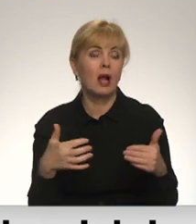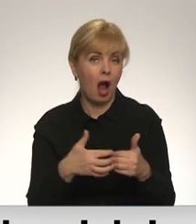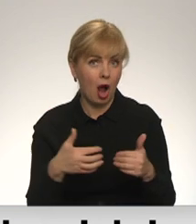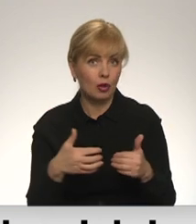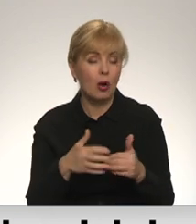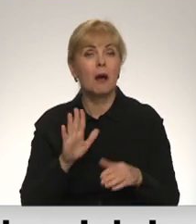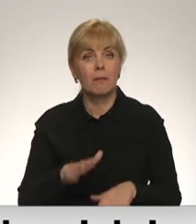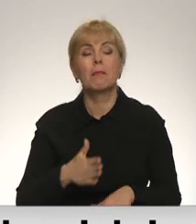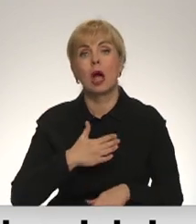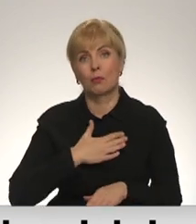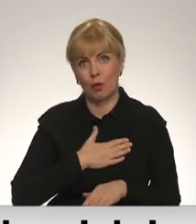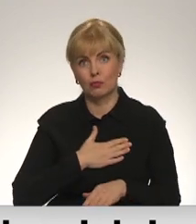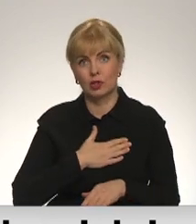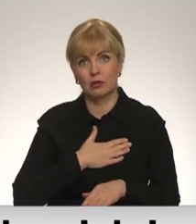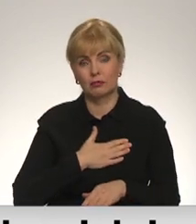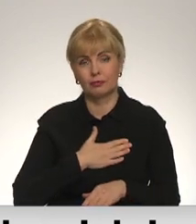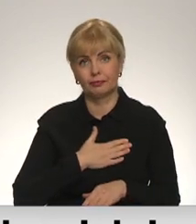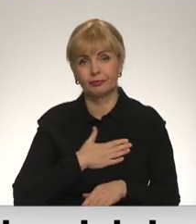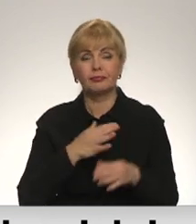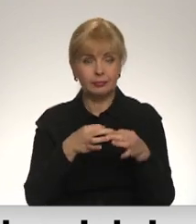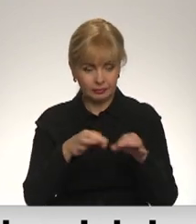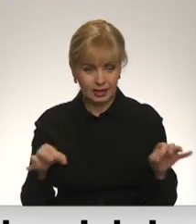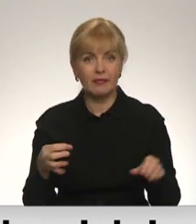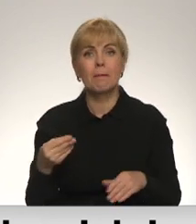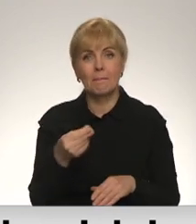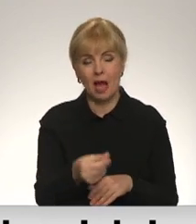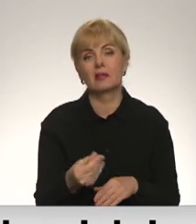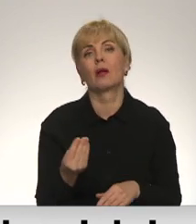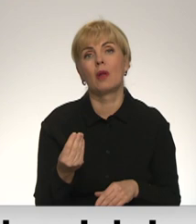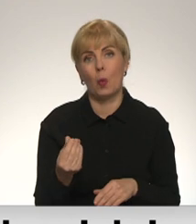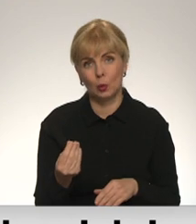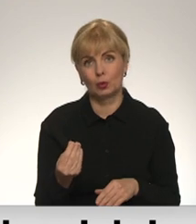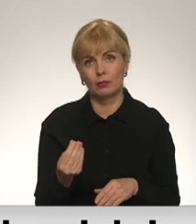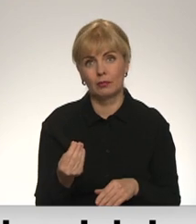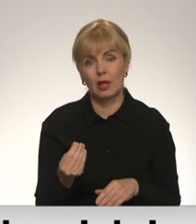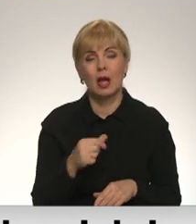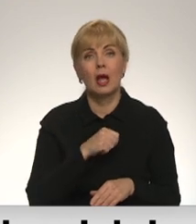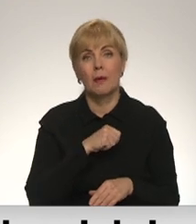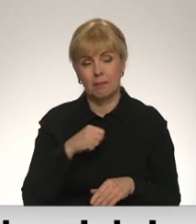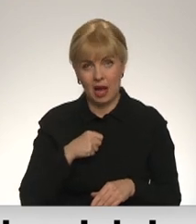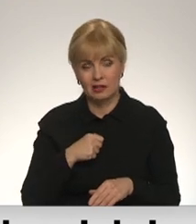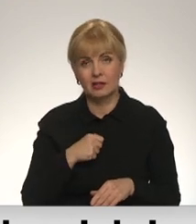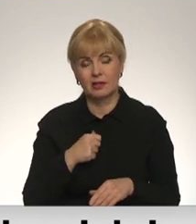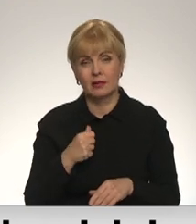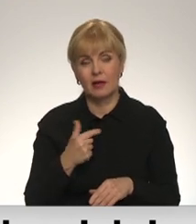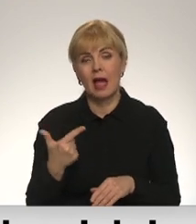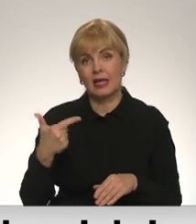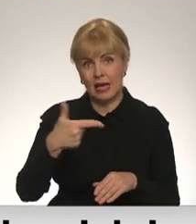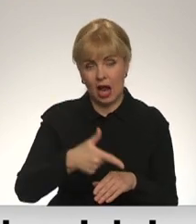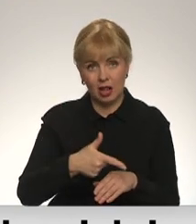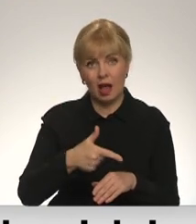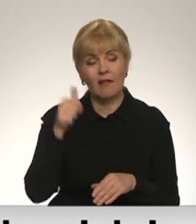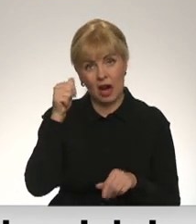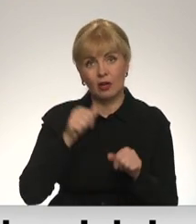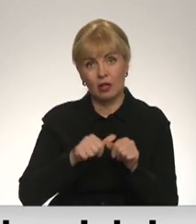par mums, brīvība maksā naudu, pats es ielēju arī degvielu vakar pa